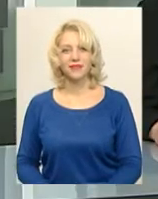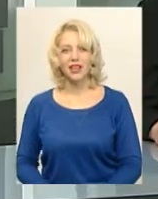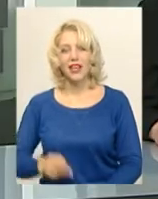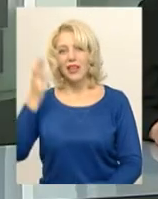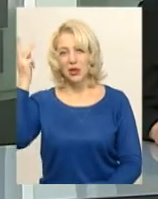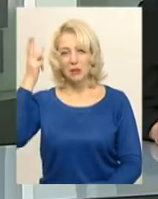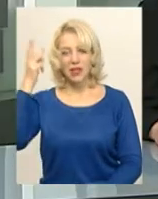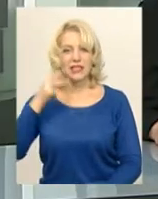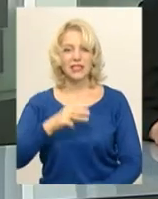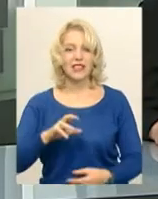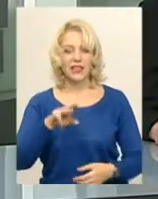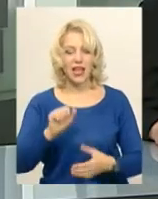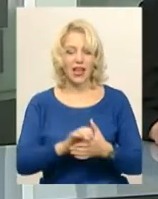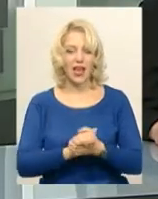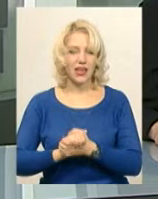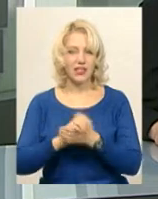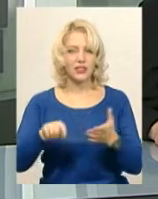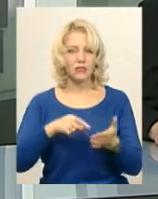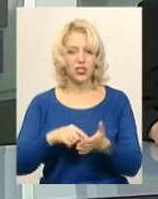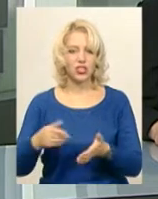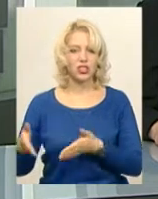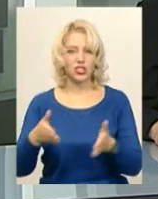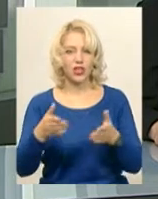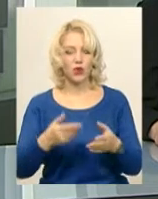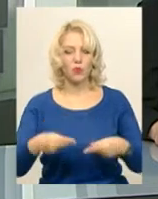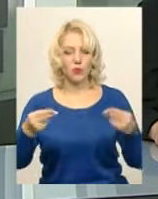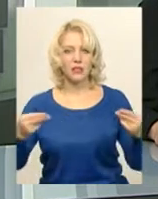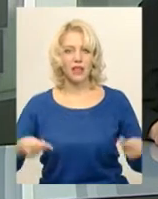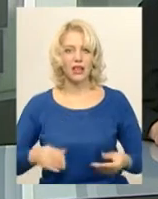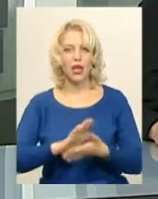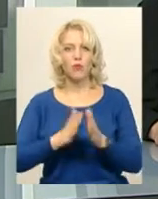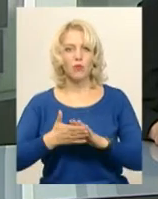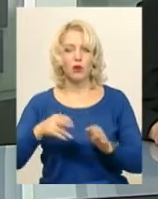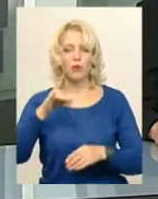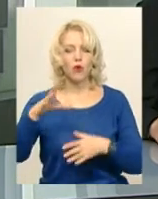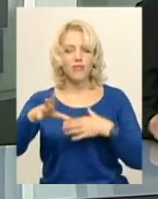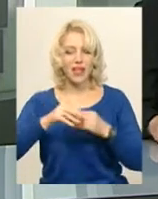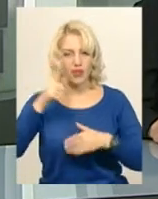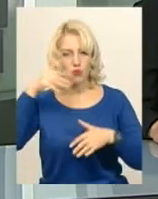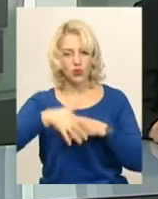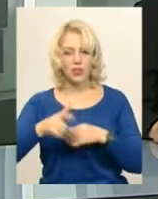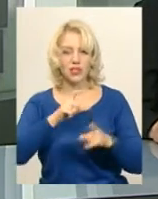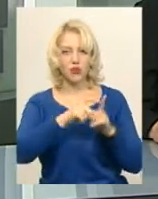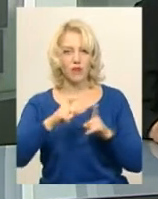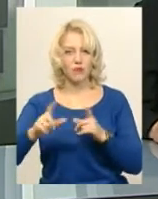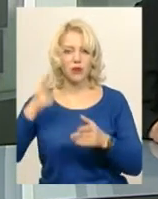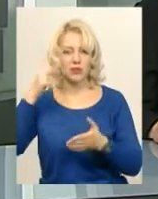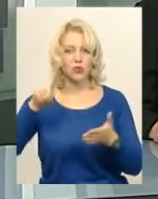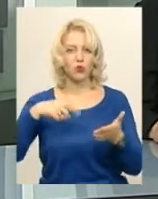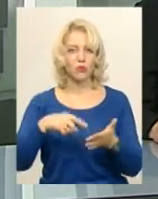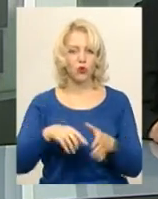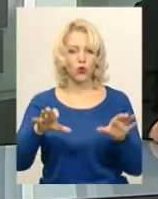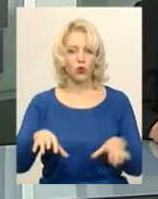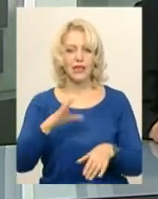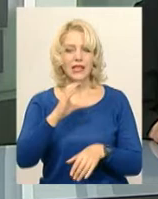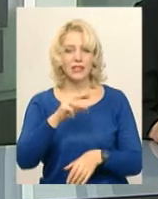Хмельницький та Альянс міст Шовкового шляху підписали меморандум про взаєморозуміння. За словами Хмельницького міського голови Олександра